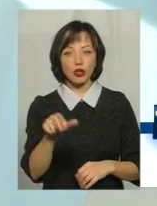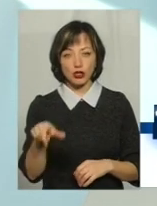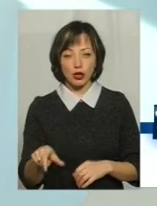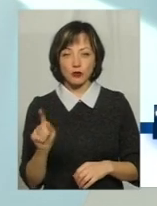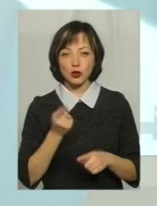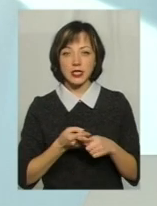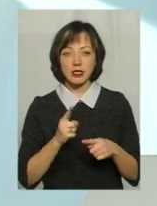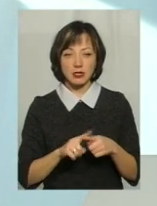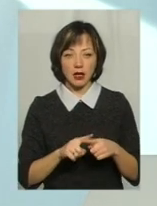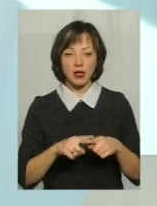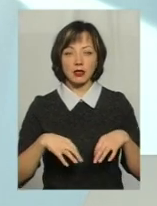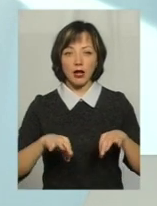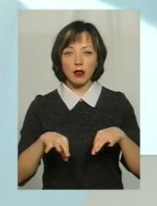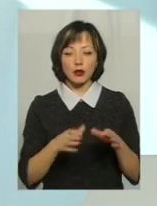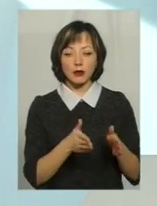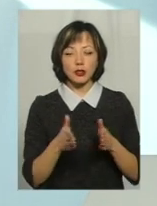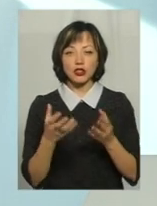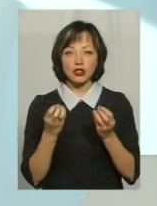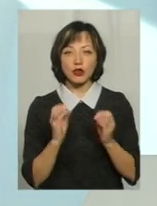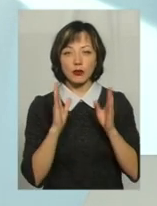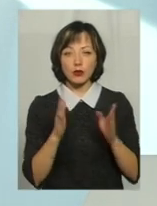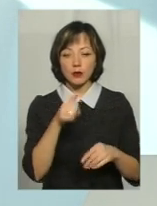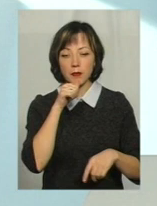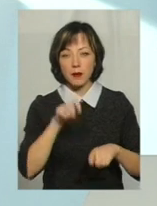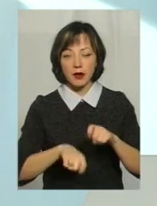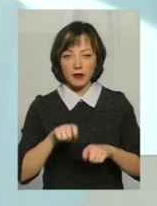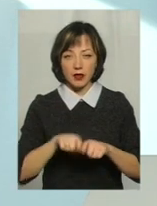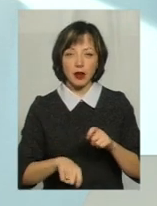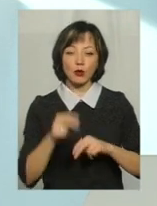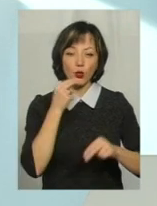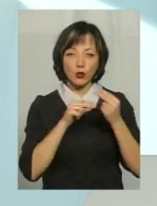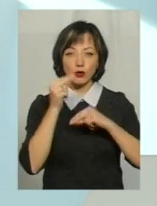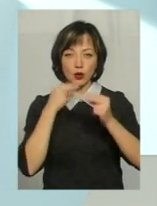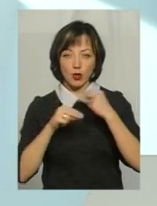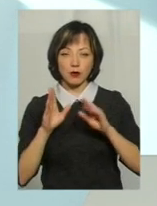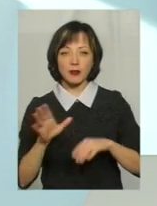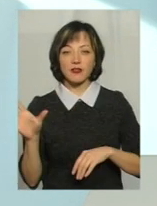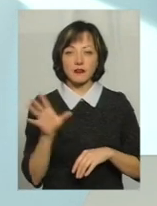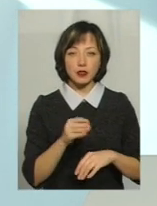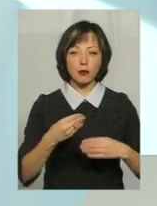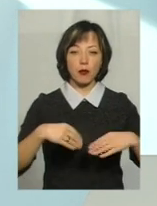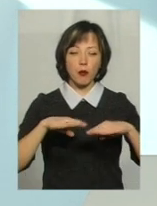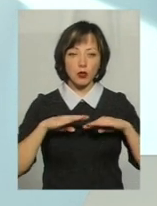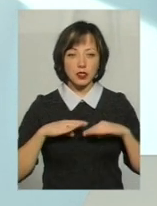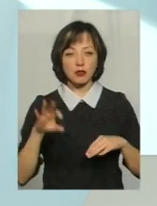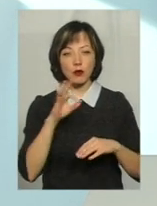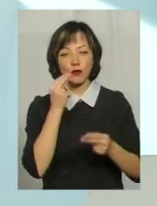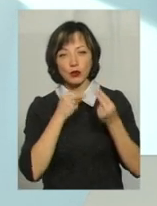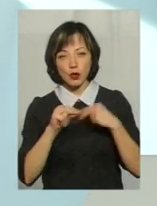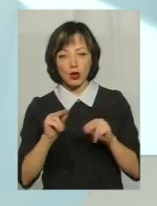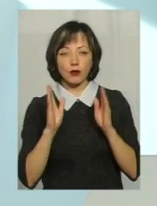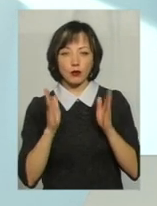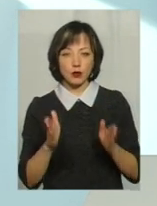ця транспортна мережа, вона ще буде накатуватися, вона буде удосконалюватися. І всі пропозиції поудосконаленим ми